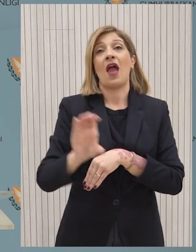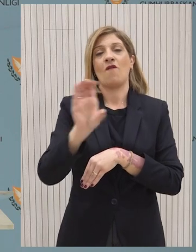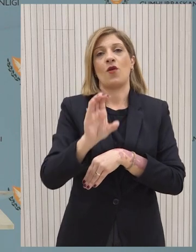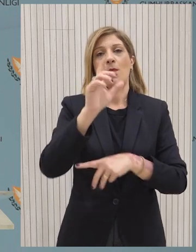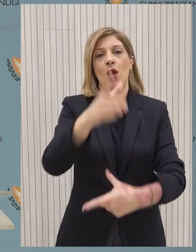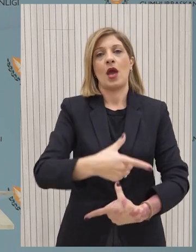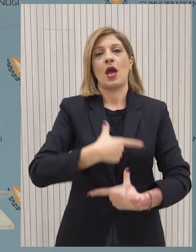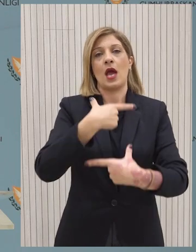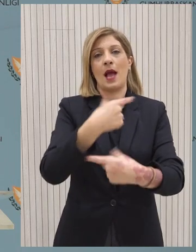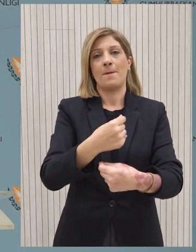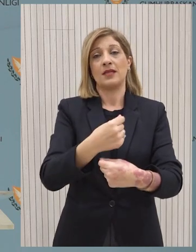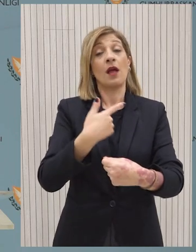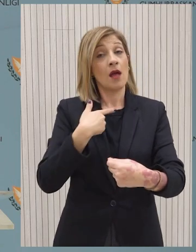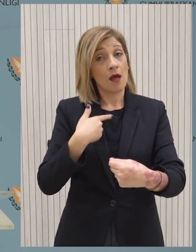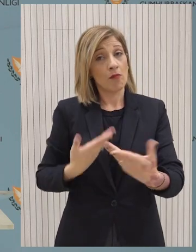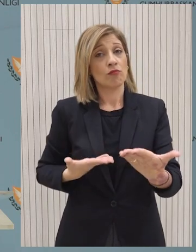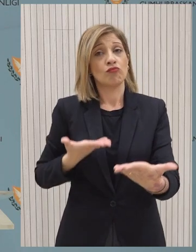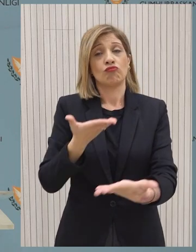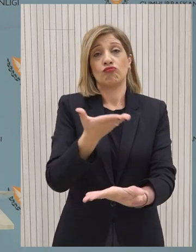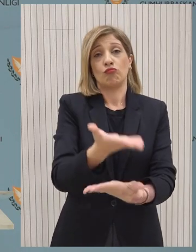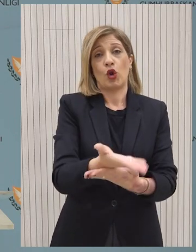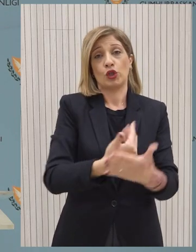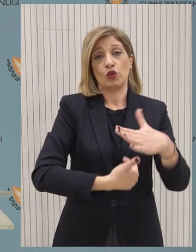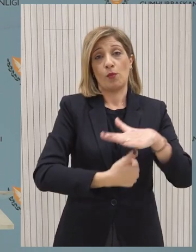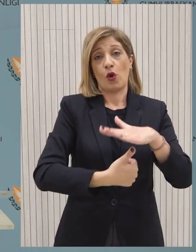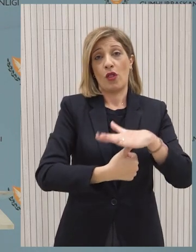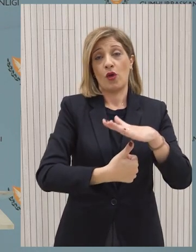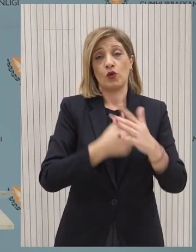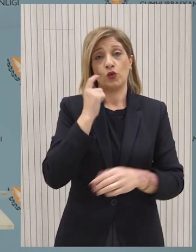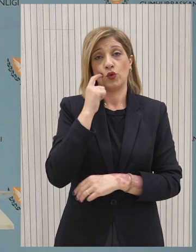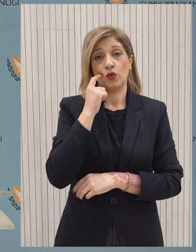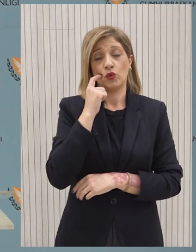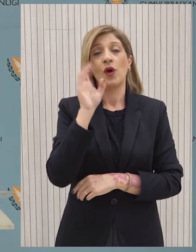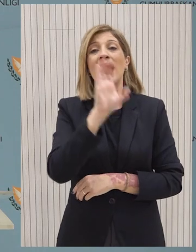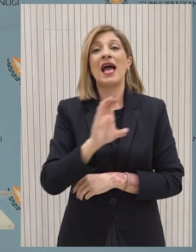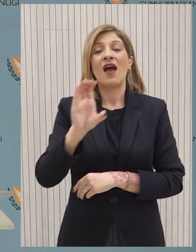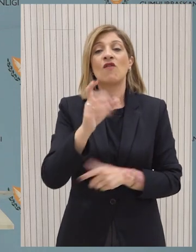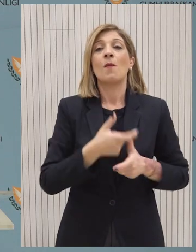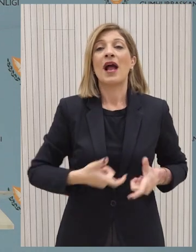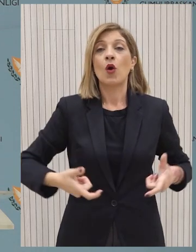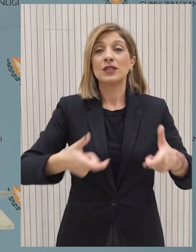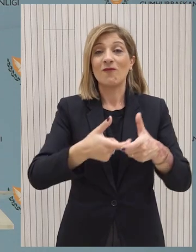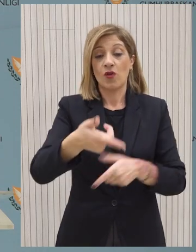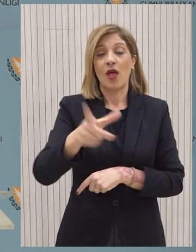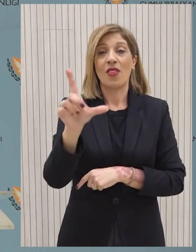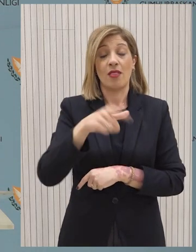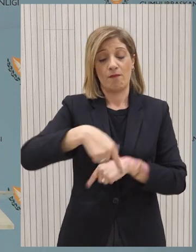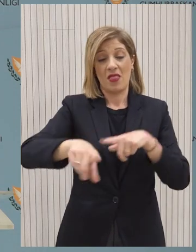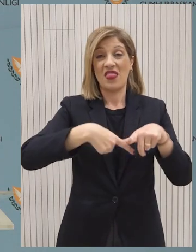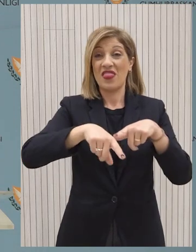σχετικό το Ευρωπαϊκό Συμβούλιο του Δεκεμβρίου στο οποίο θα συζηθούν τα ευρωτουρκικά και με πάση περιπτώσει αυτή ήταν ο